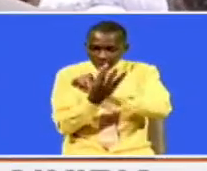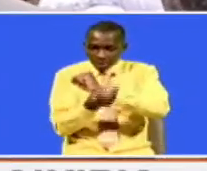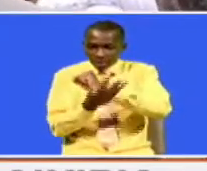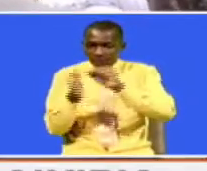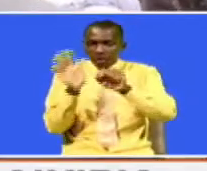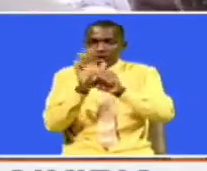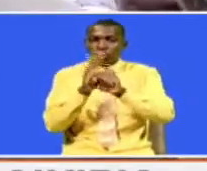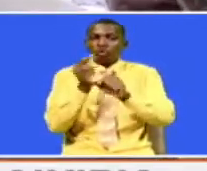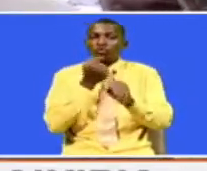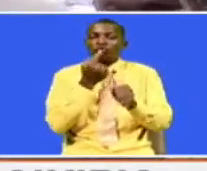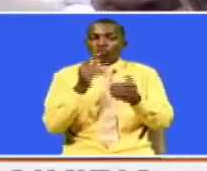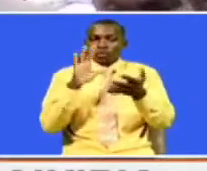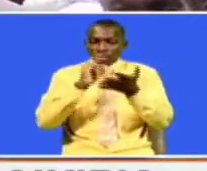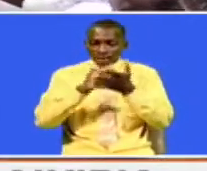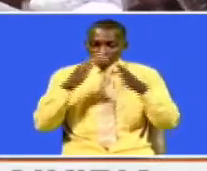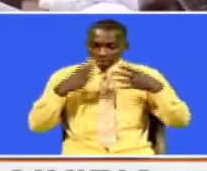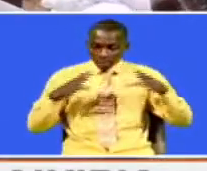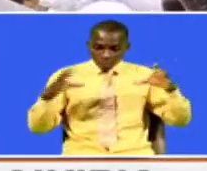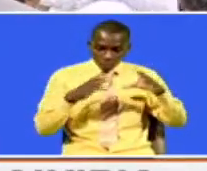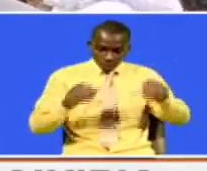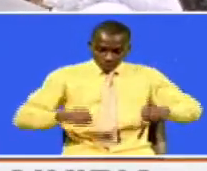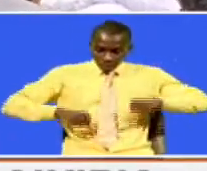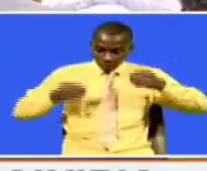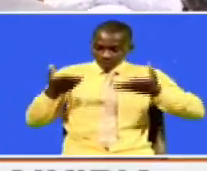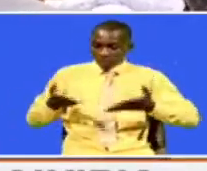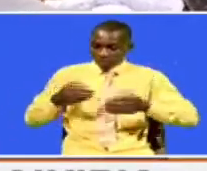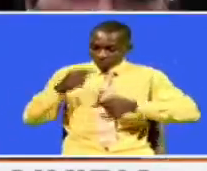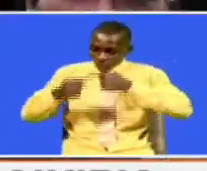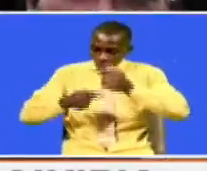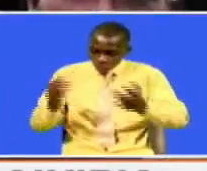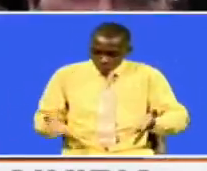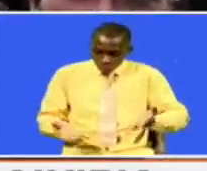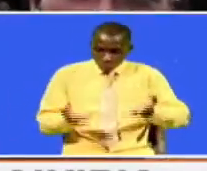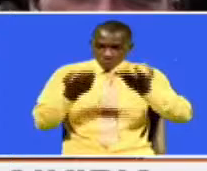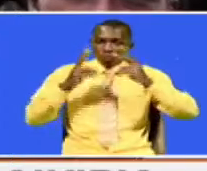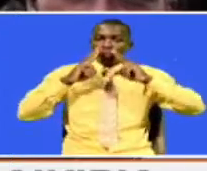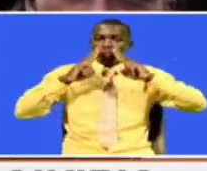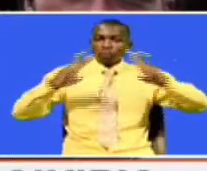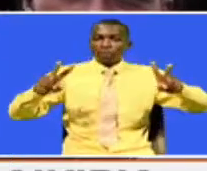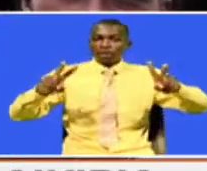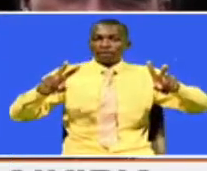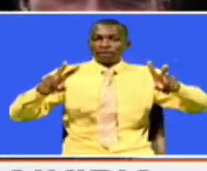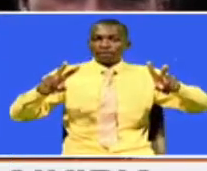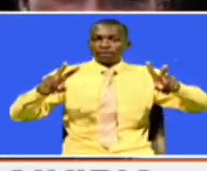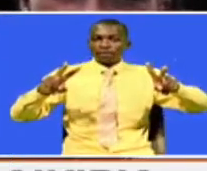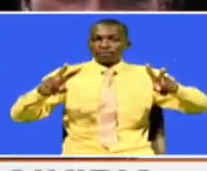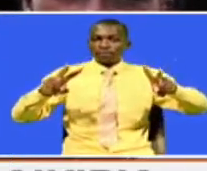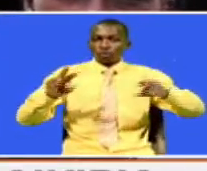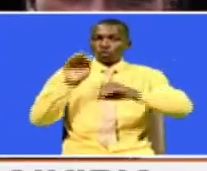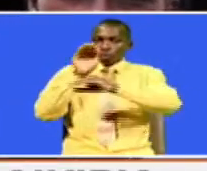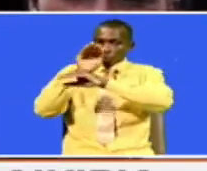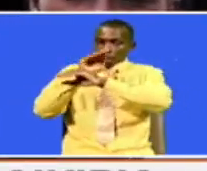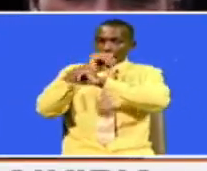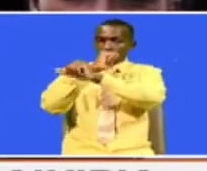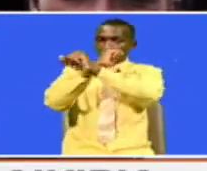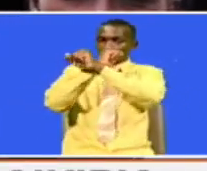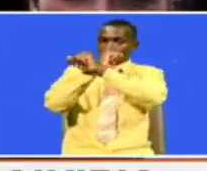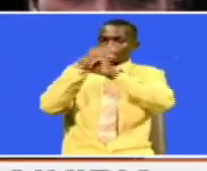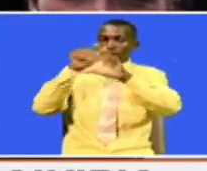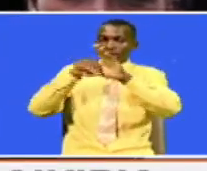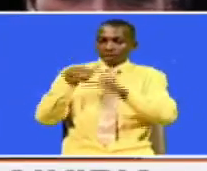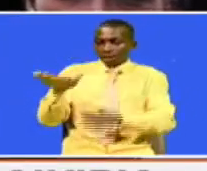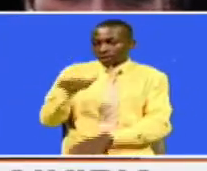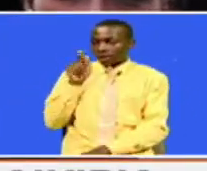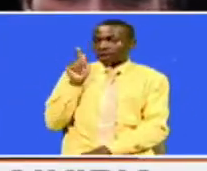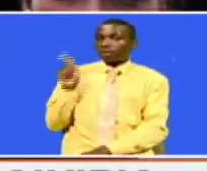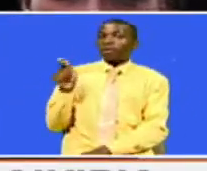wanakala. Ikipia, tusidi kuinua kiwango ya amani. Tunahomba security katika mungu wa posta. Mana